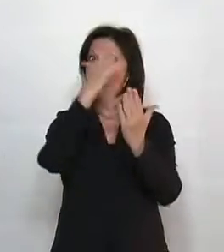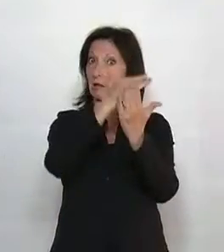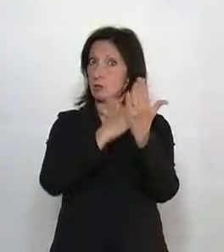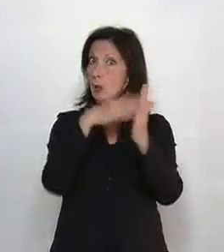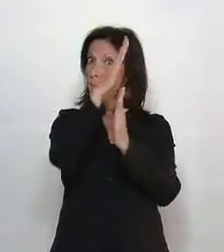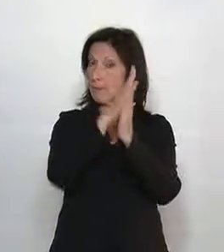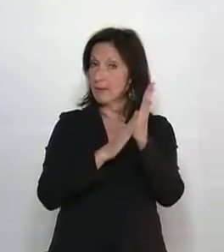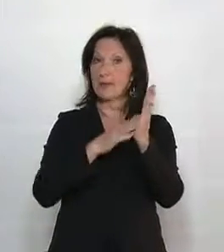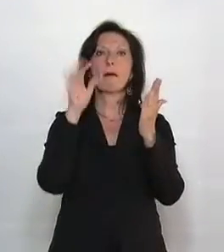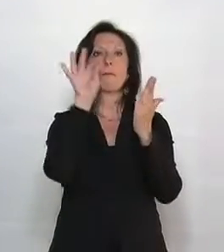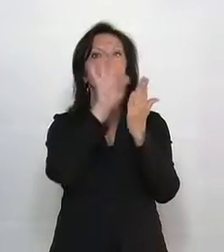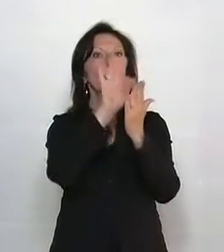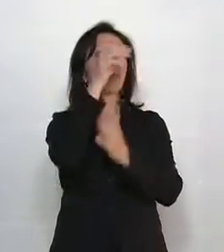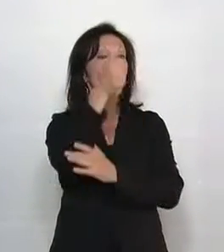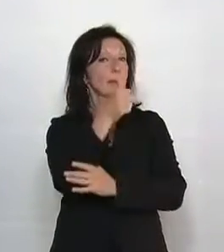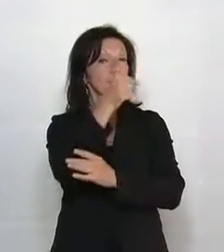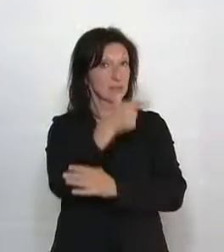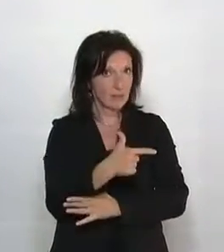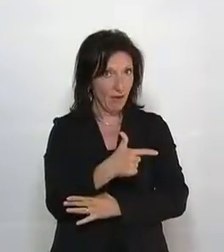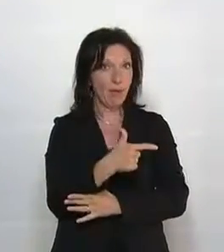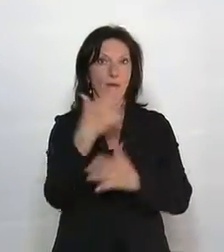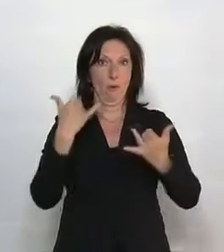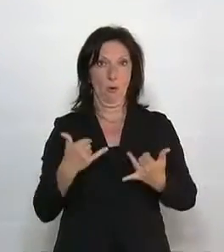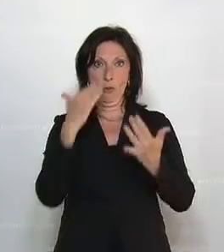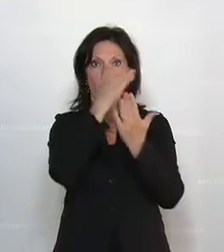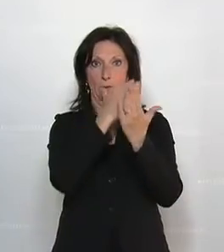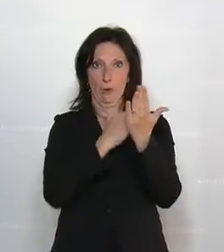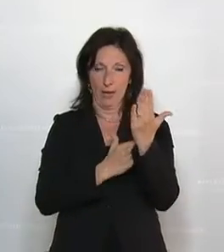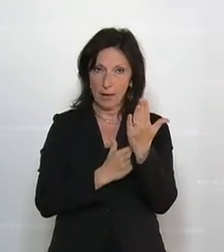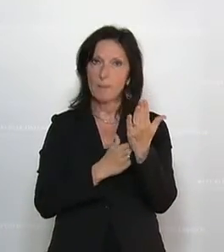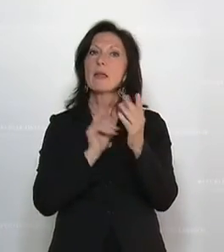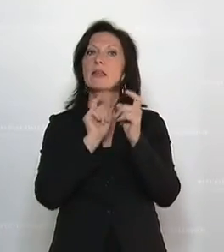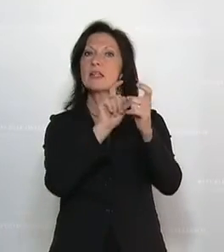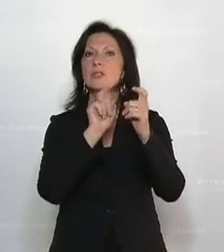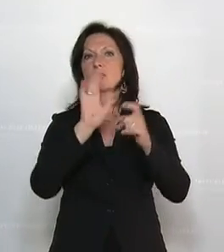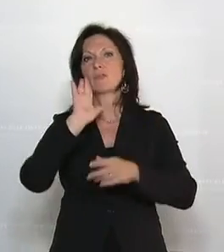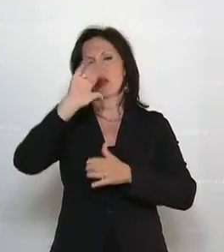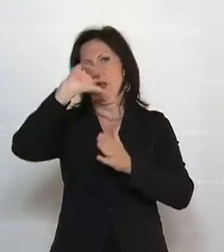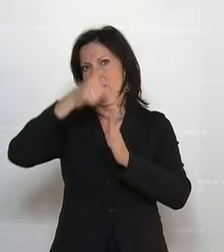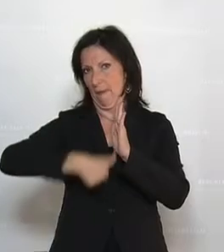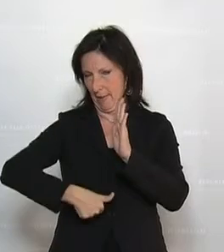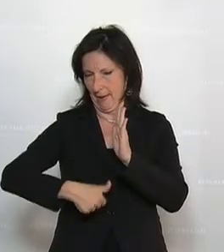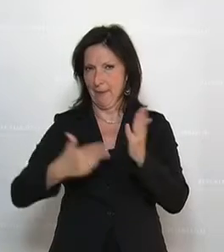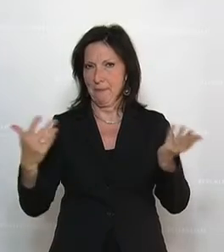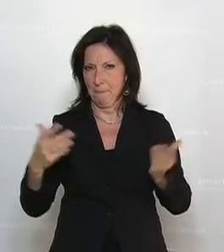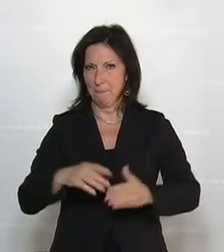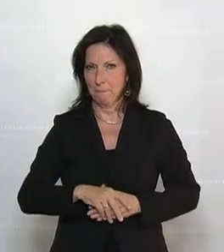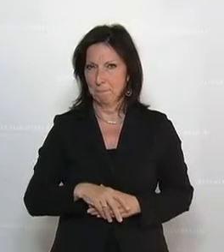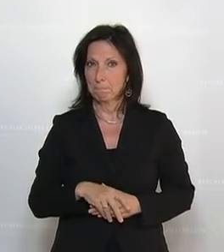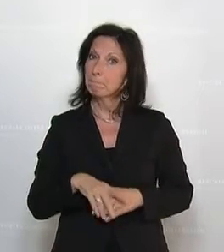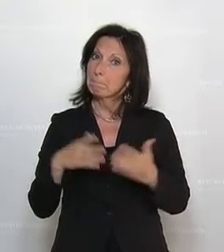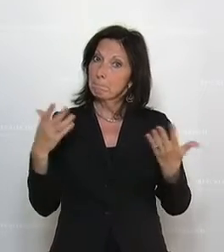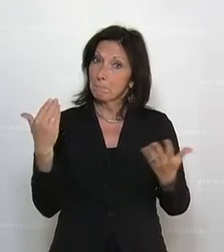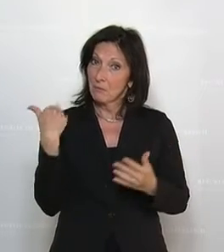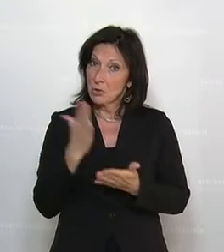ein und gelangen zu den Punkten 1 und 2 der Tagesordnung, über welche die Debatte unter einem durchgeführt wird. Es sind